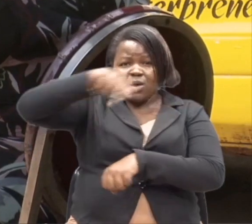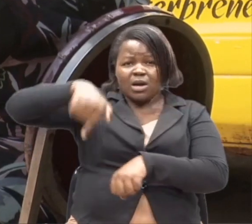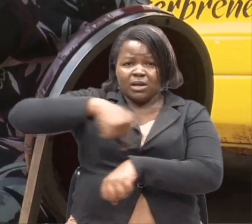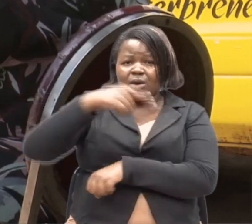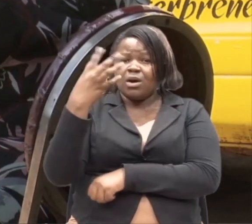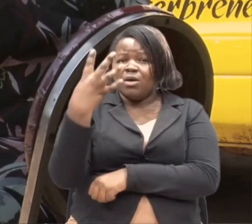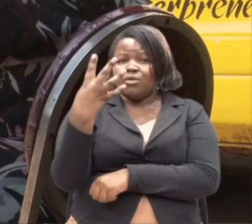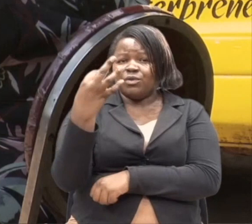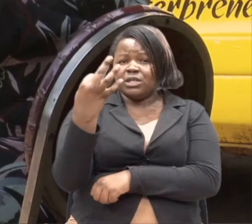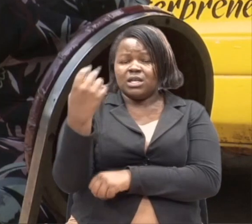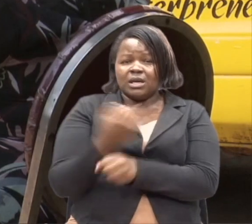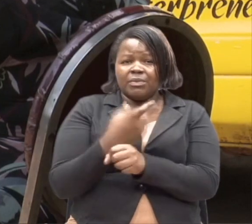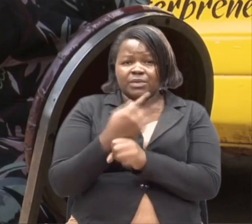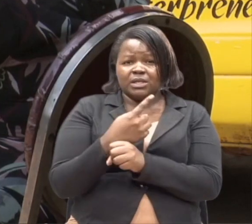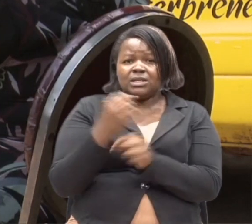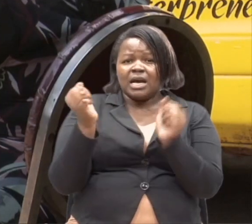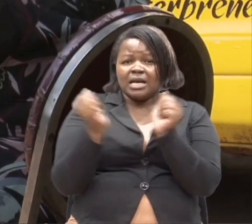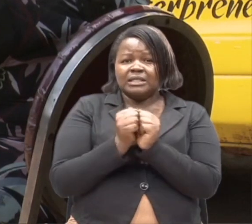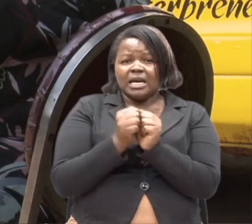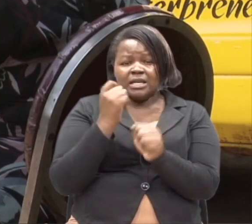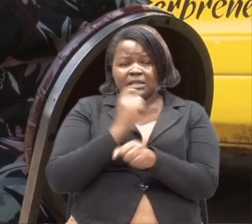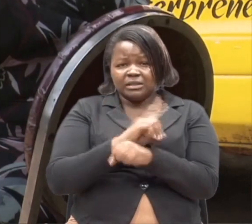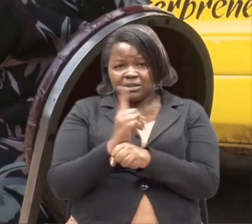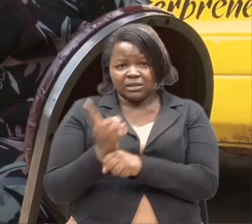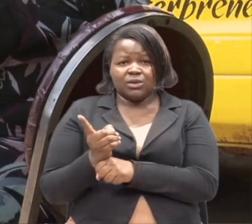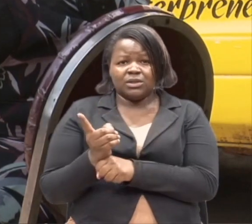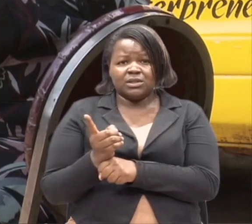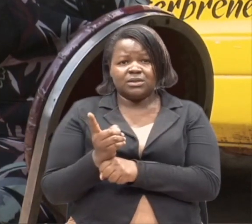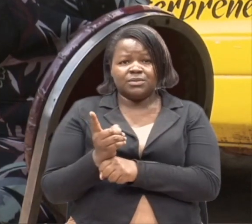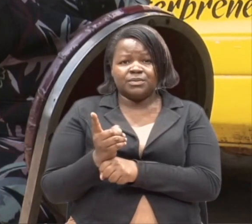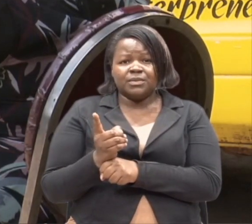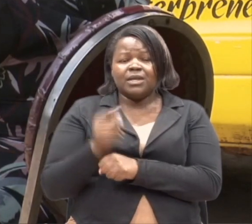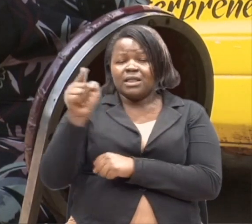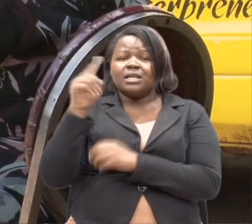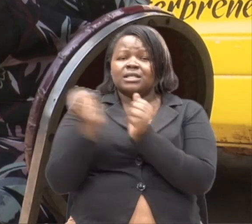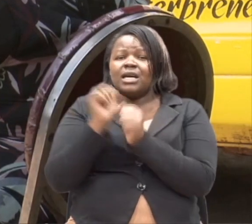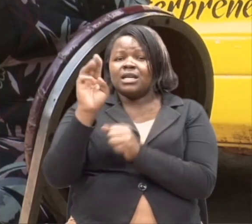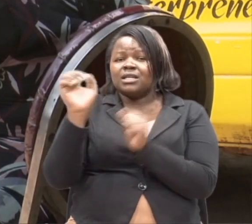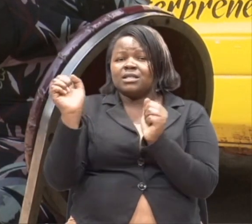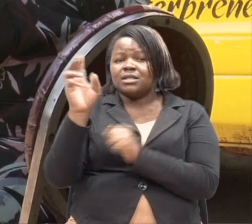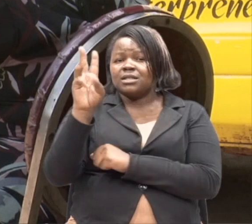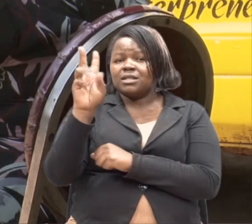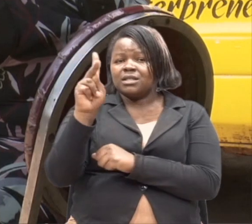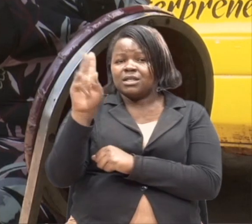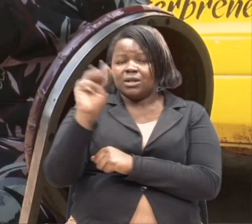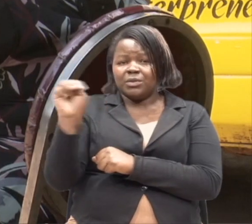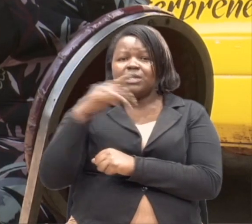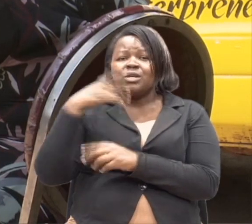minutes na 10 seconds. Izo ni 21 kilometers barabarani. Kwa hivyo, nikiwa ni meenda